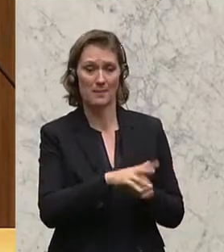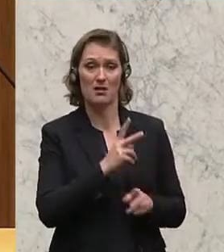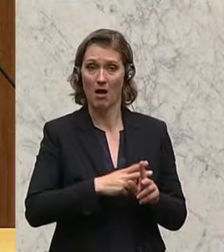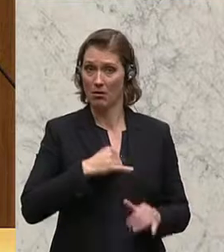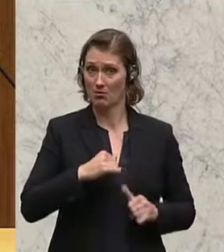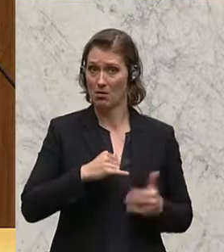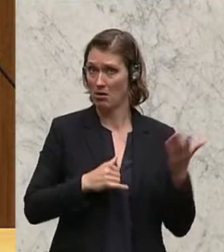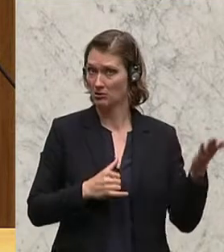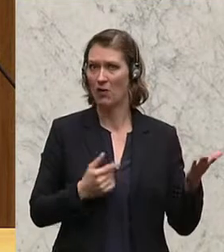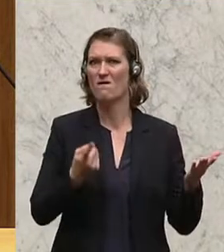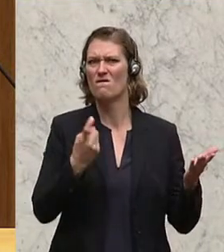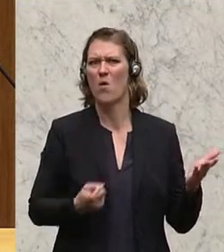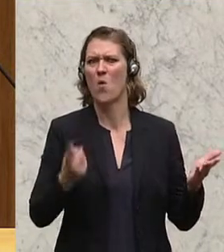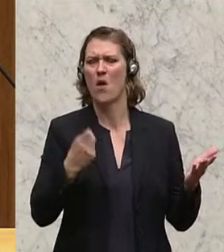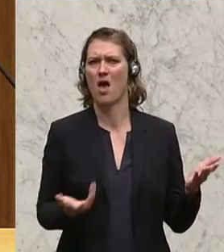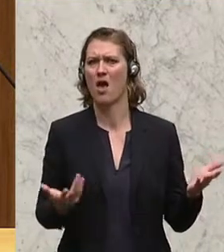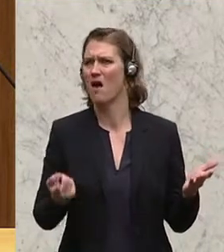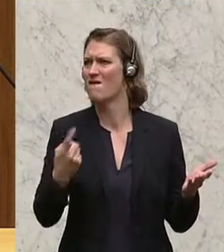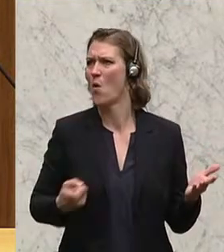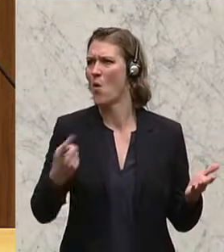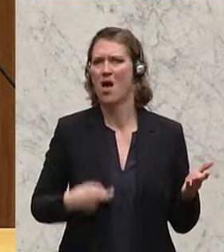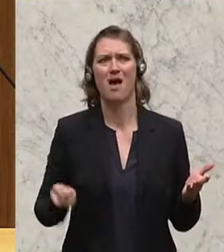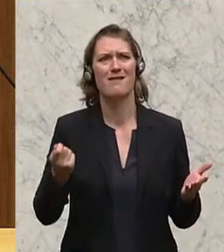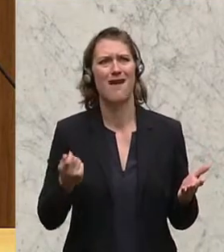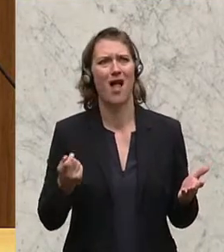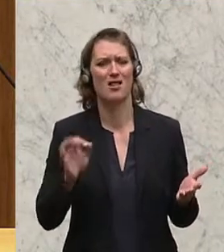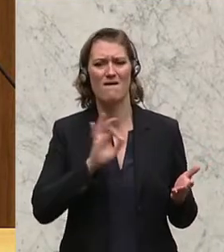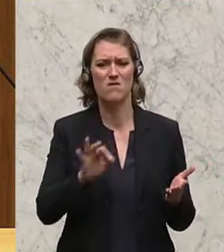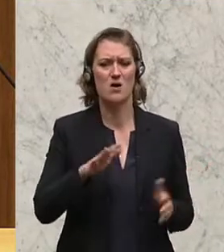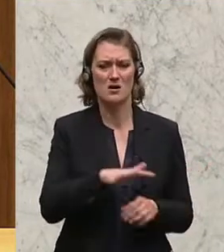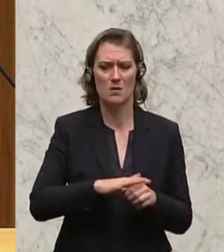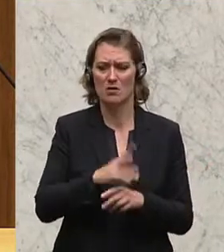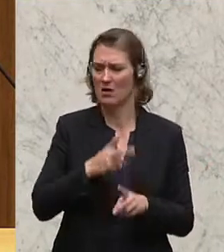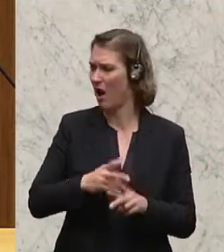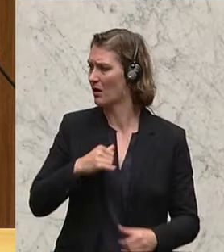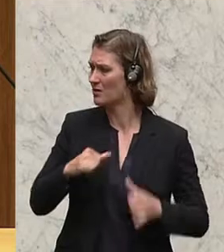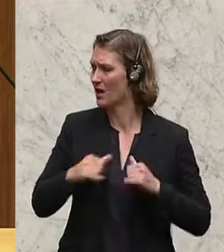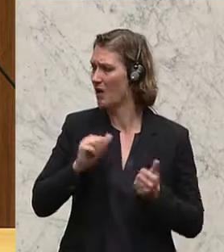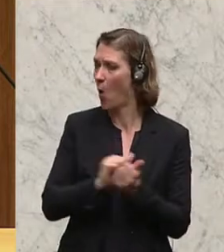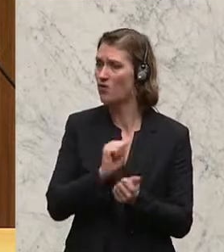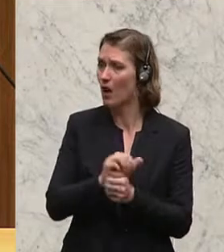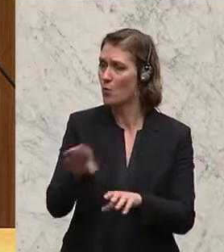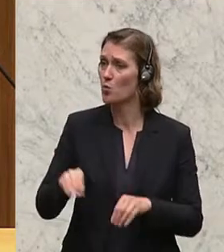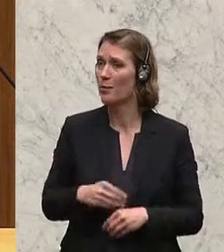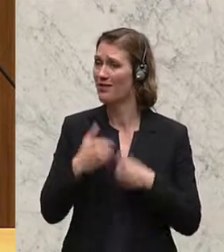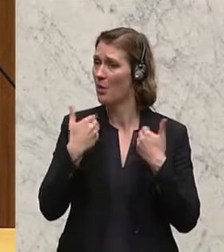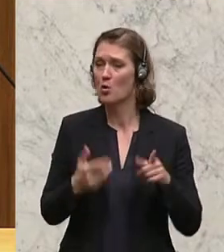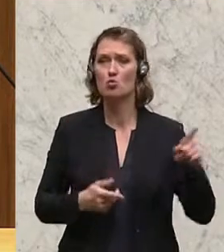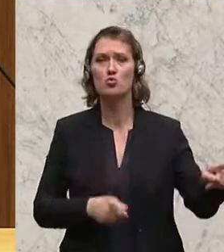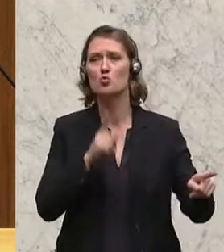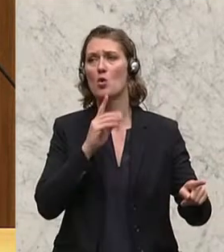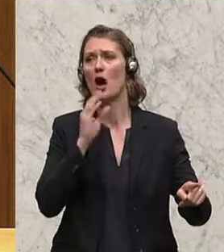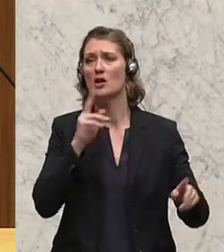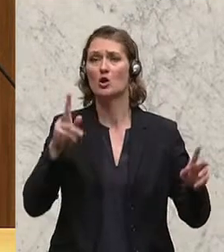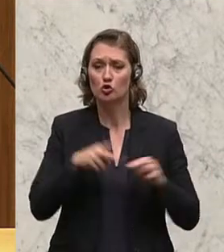Sie nicht sagen ist, woher kommt das Geld an, dass die Gebietskrankenkassen ihre Aufgaben wahrnehmen können? Ihnen geht es immer nur